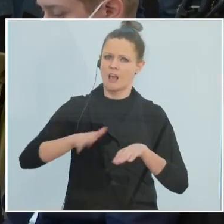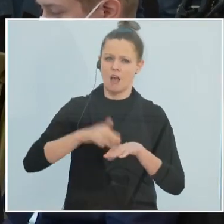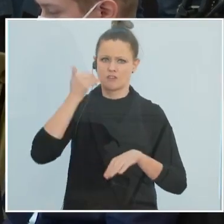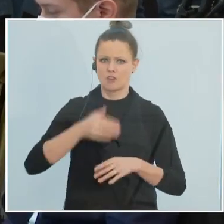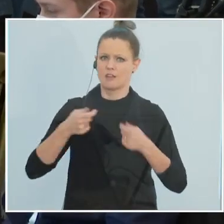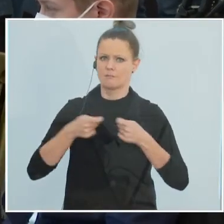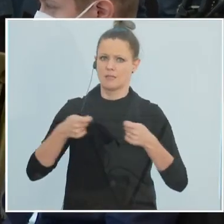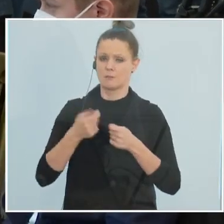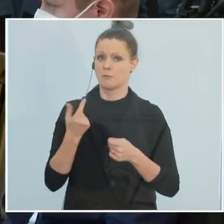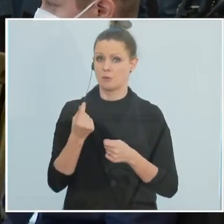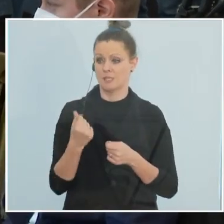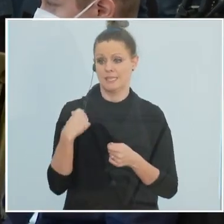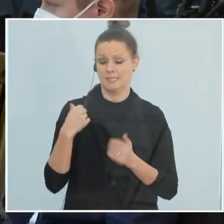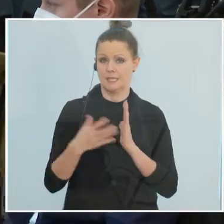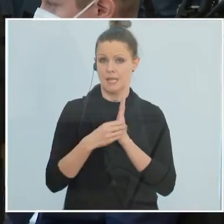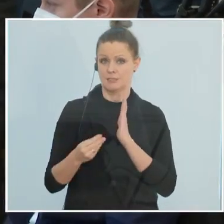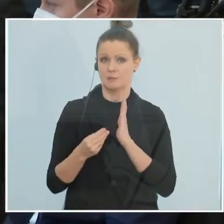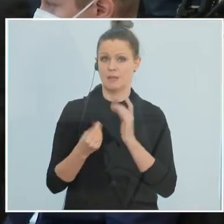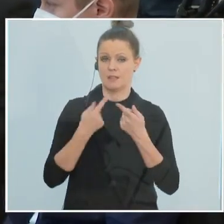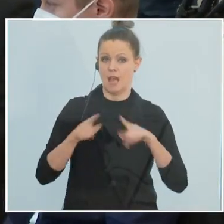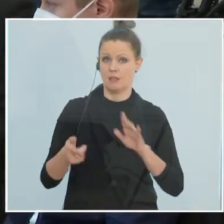Maßnahmen, wie es die Experten gestern gefordert haben? Danke.